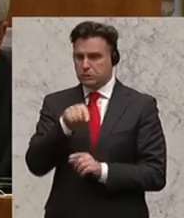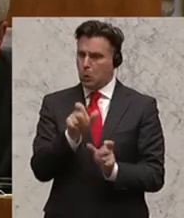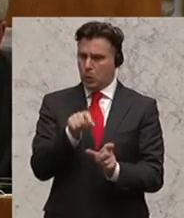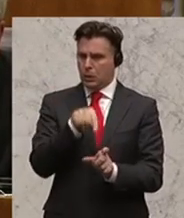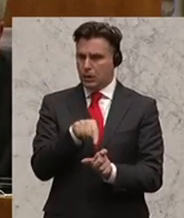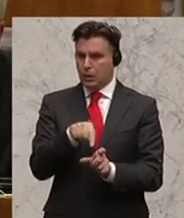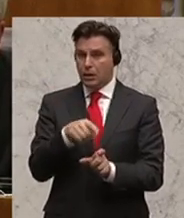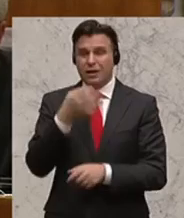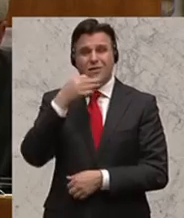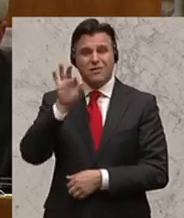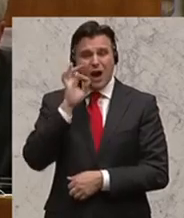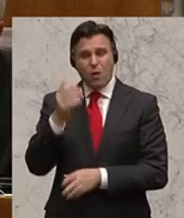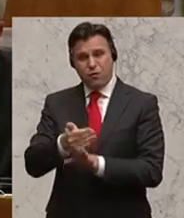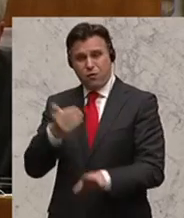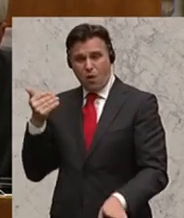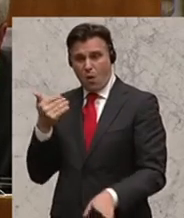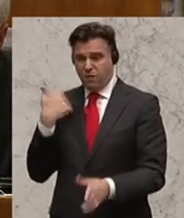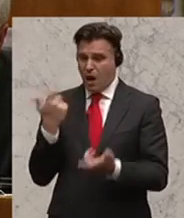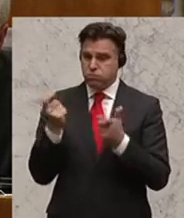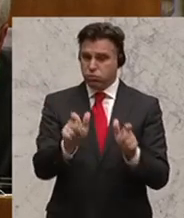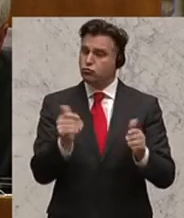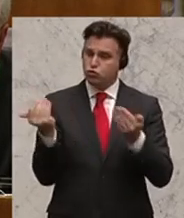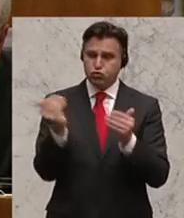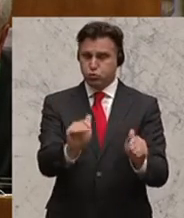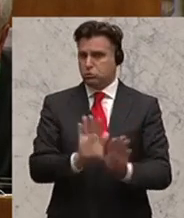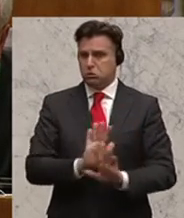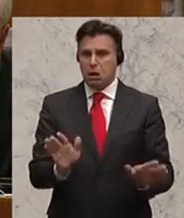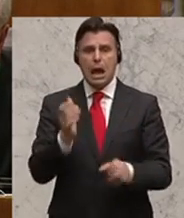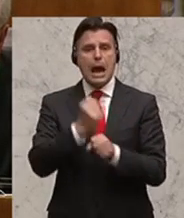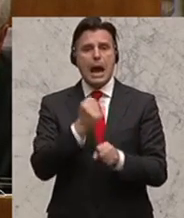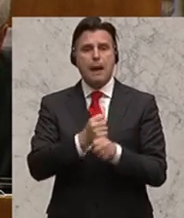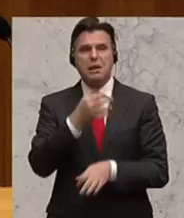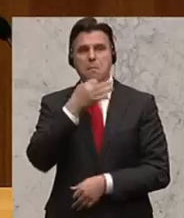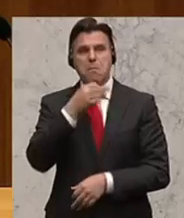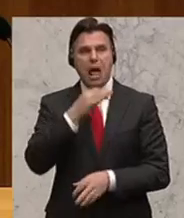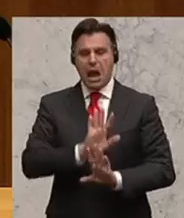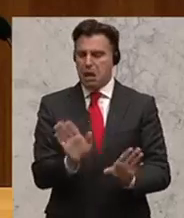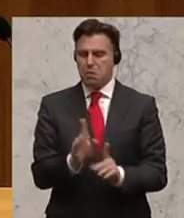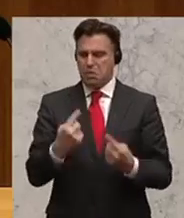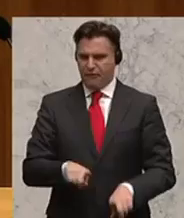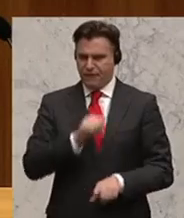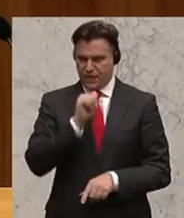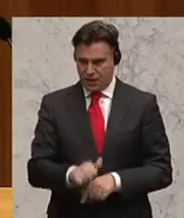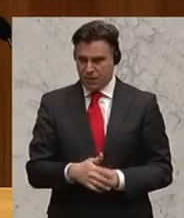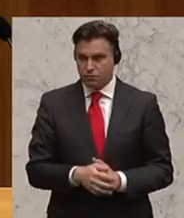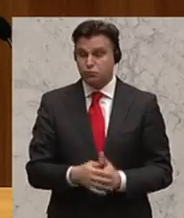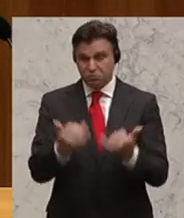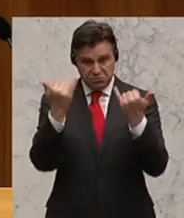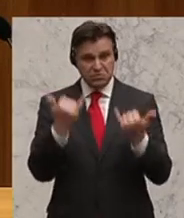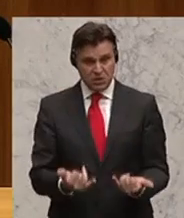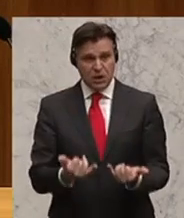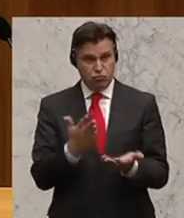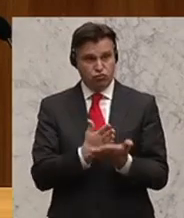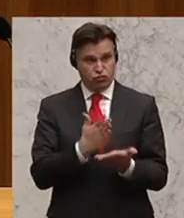Frauen waren bisher hundertprozentig davor geschützt, in ihrer Arbeit mit Blei in Kontakt zu kommen. Nunmehr